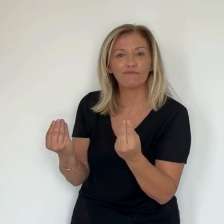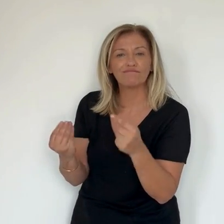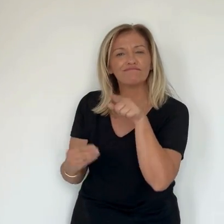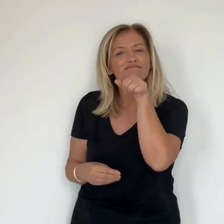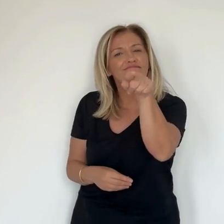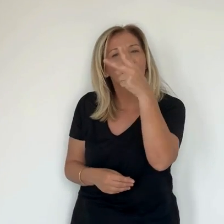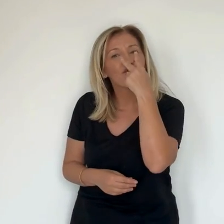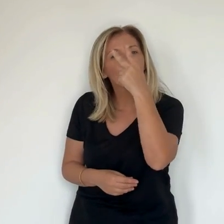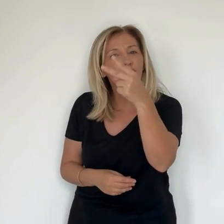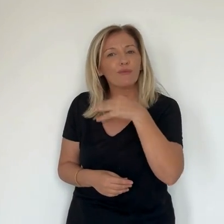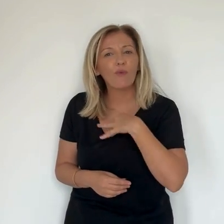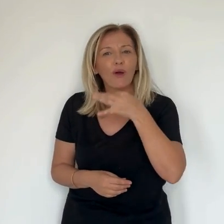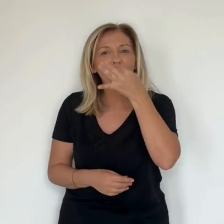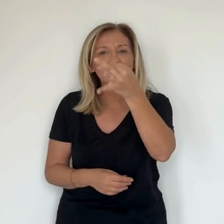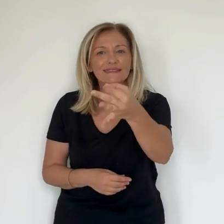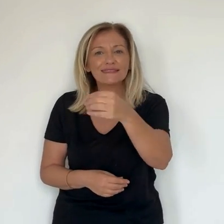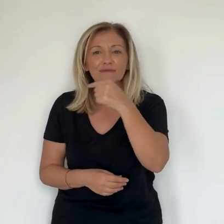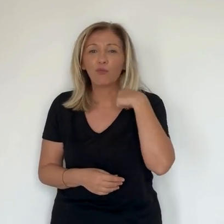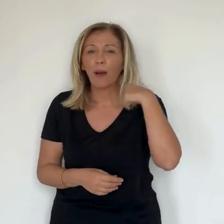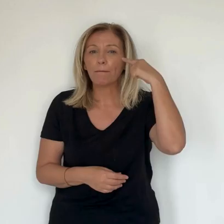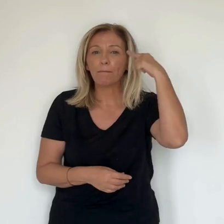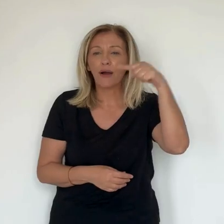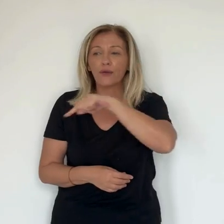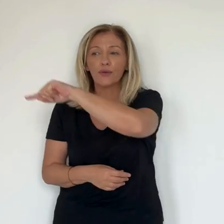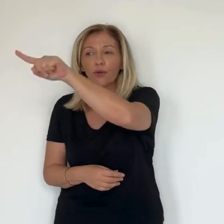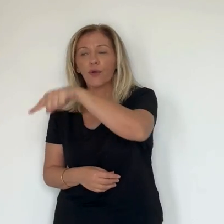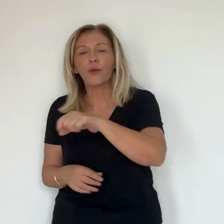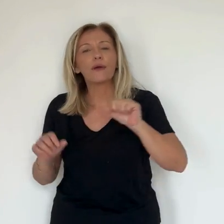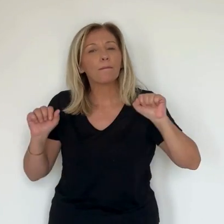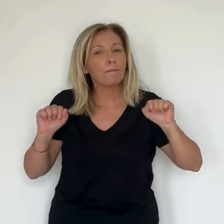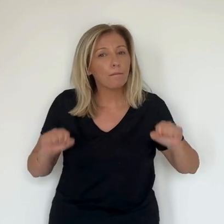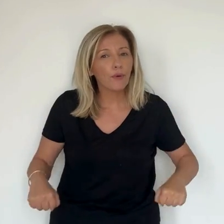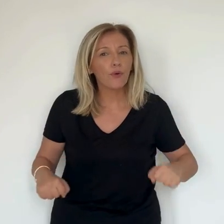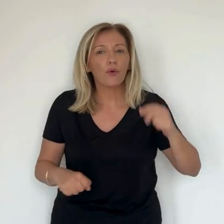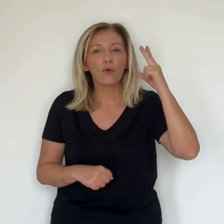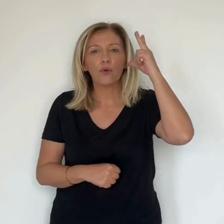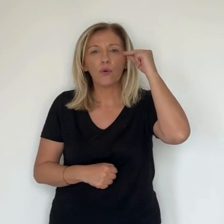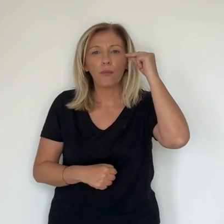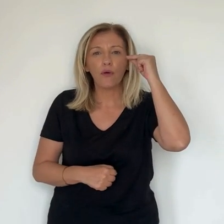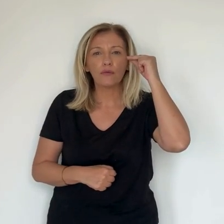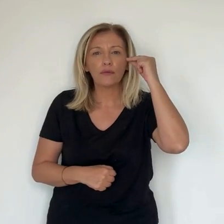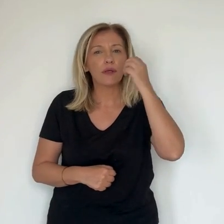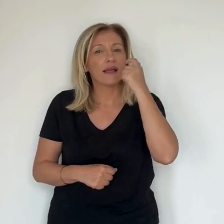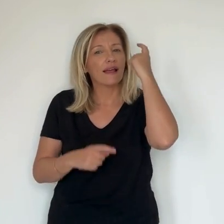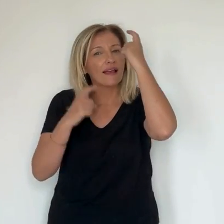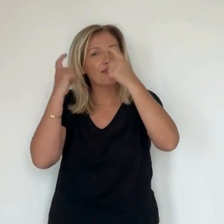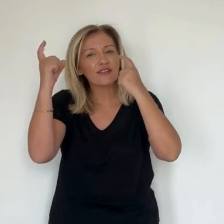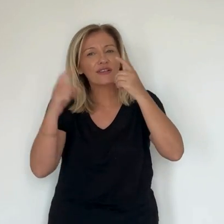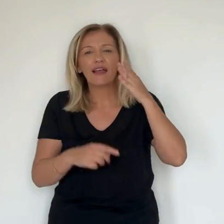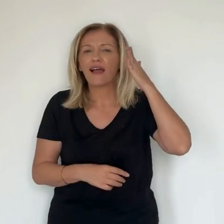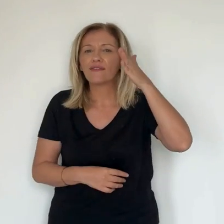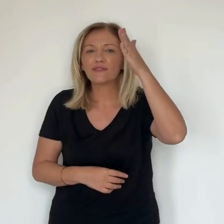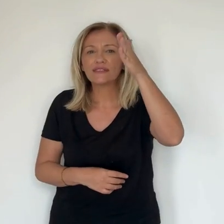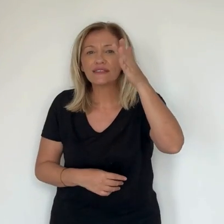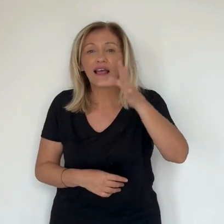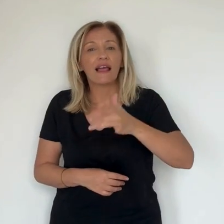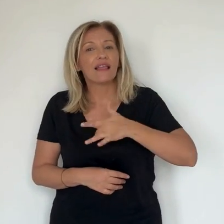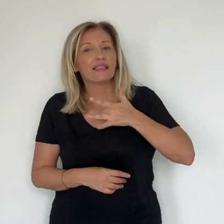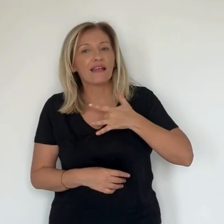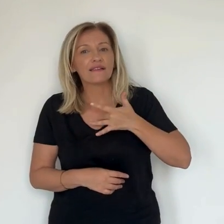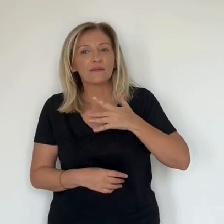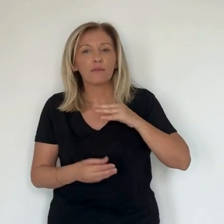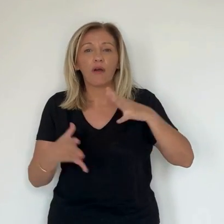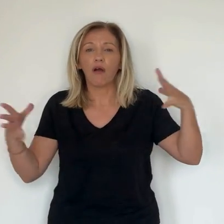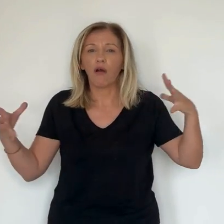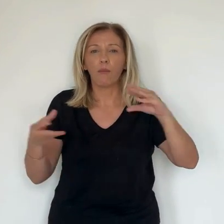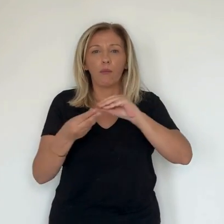sur les grandes problématiques du monde qui sont liées à leur génération. Moi j'ai toujours une tendresse particulière pour les jeunes,